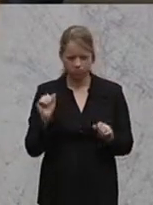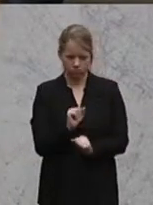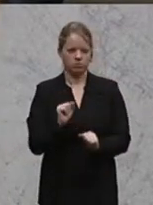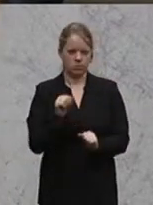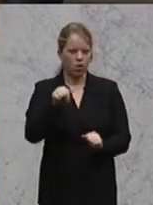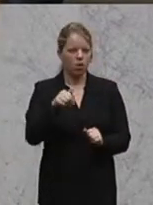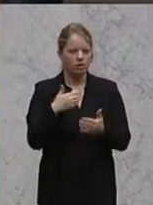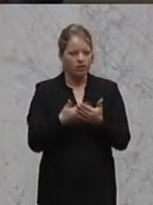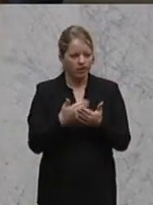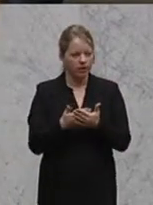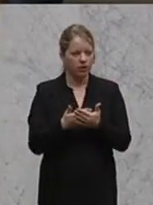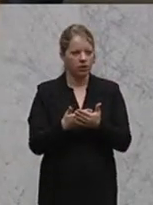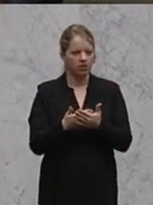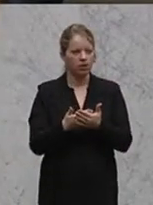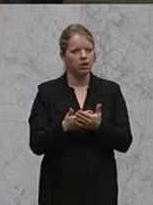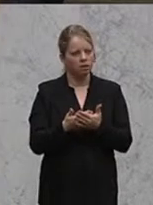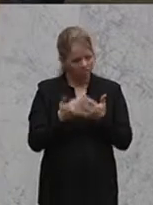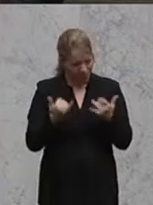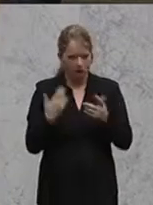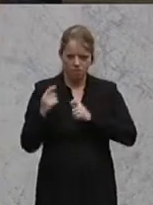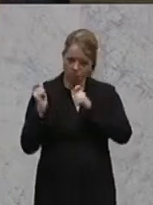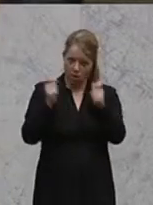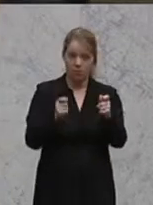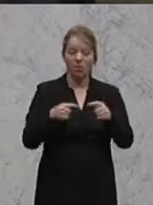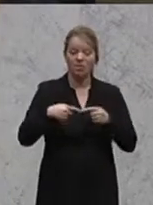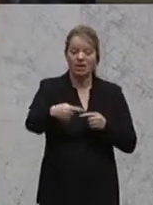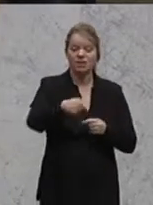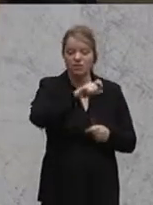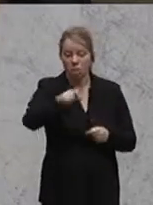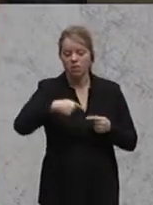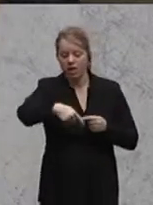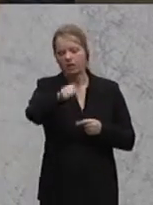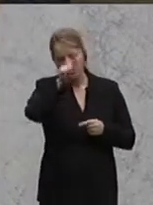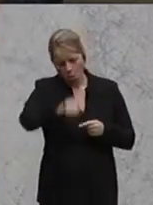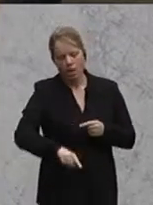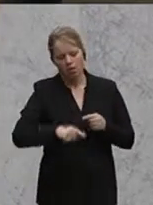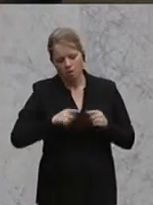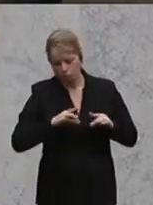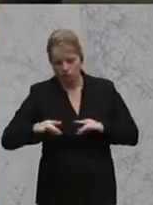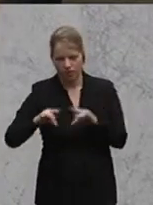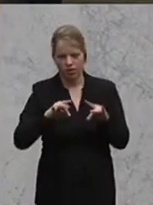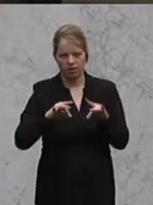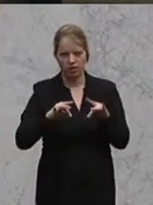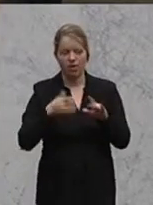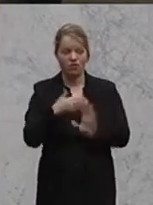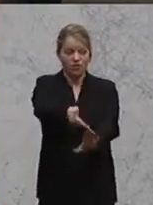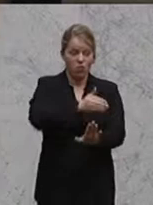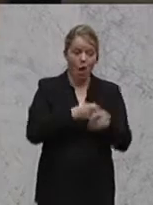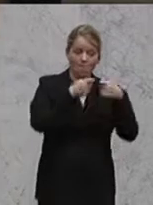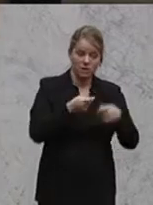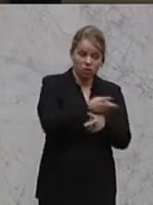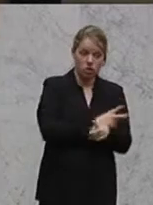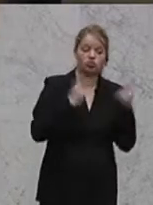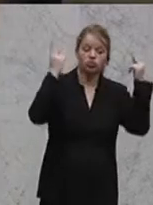deswegen haben Sie hier am Schluss hereingebracht. Und das wird uns die nächsten Wochen und Monate beschäftigen. Es ist nämlich nur möglich, wenn vorher die Mitgliedstaaten